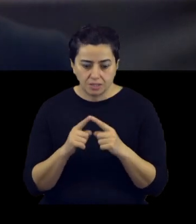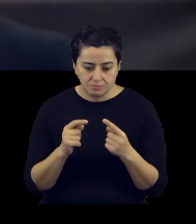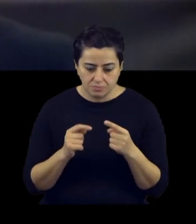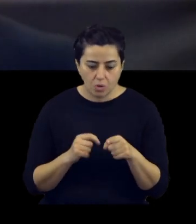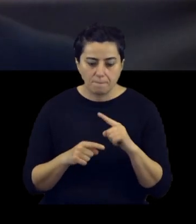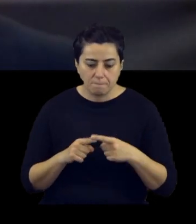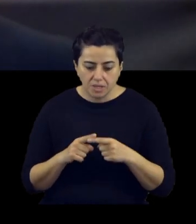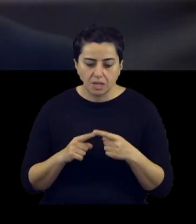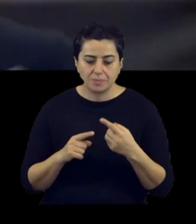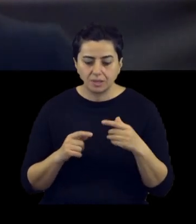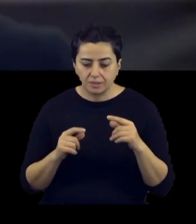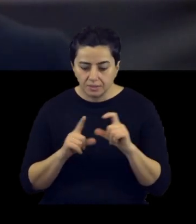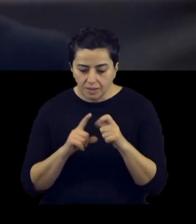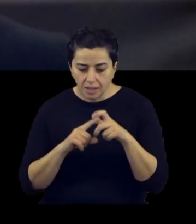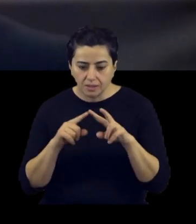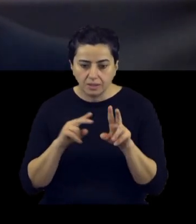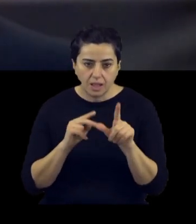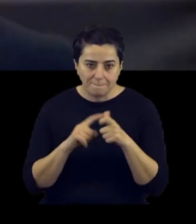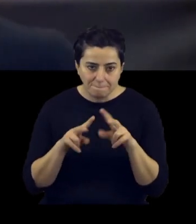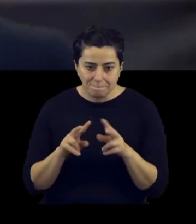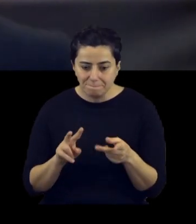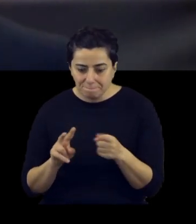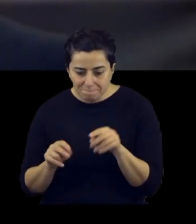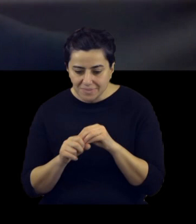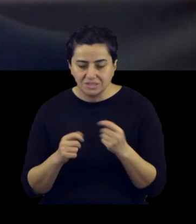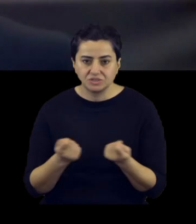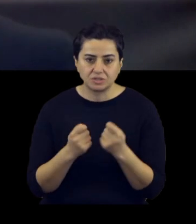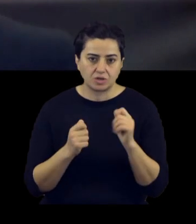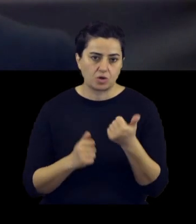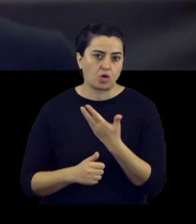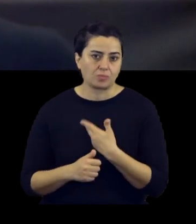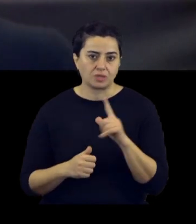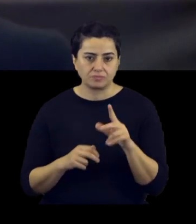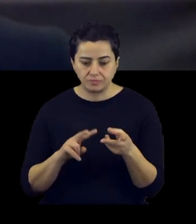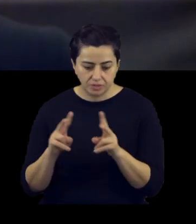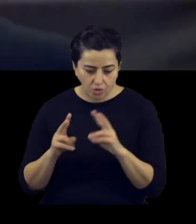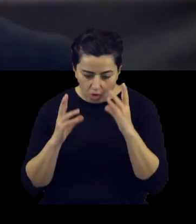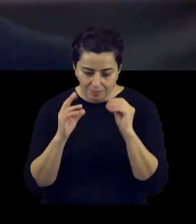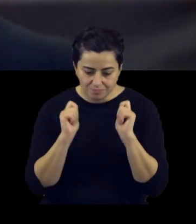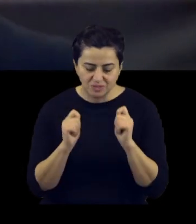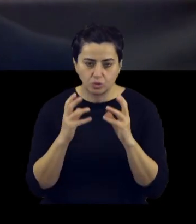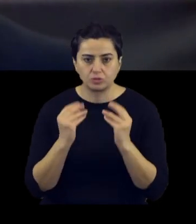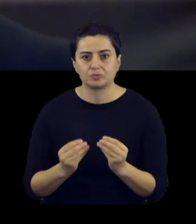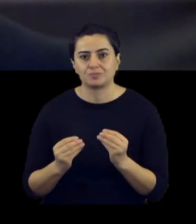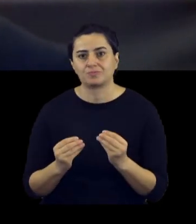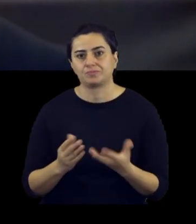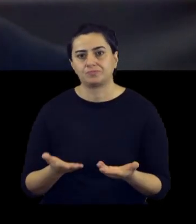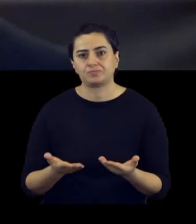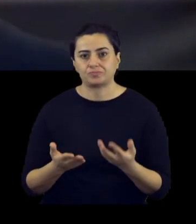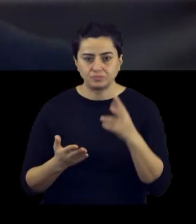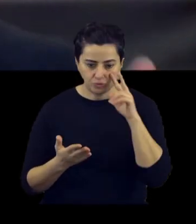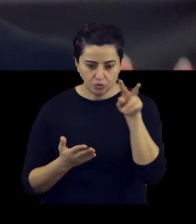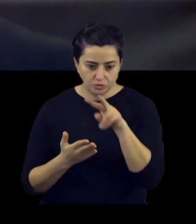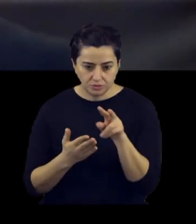hesaplamaya çalıştım. O zaman denklemlerle karşılaştım. diferansiyel fark denklemini öğrenmek zorunda kaldım. Veya işte